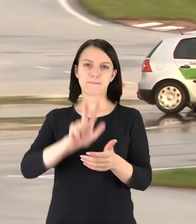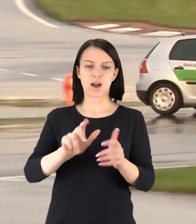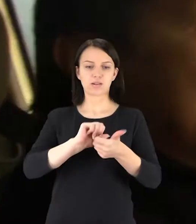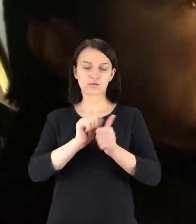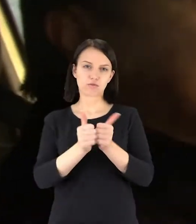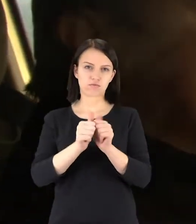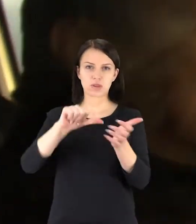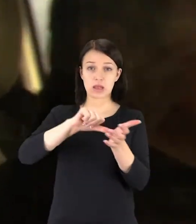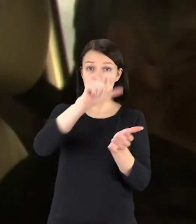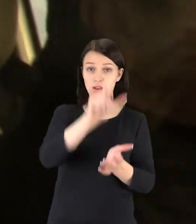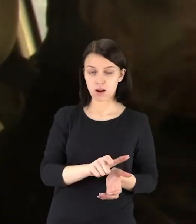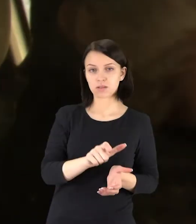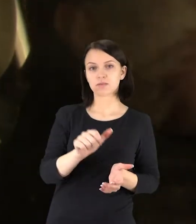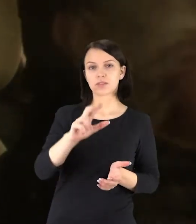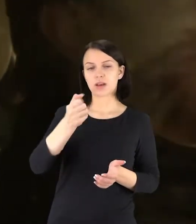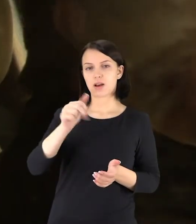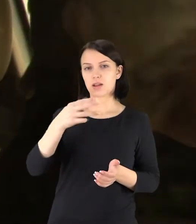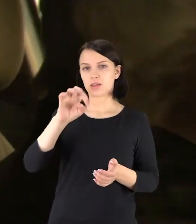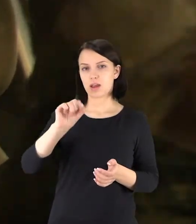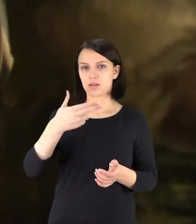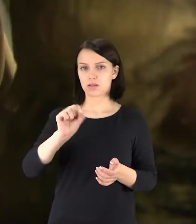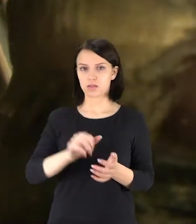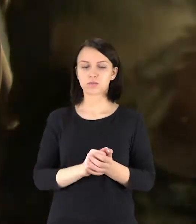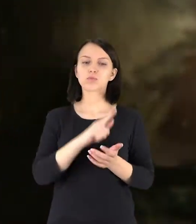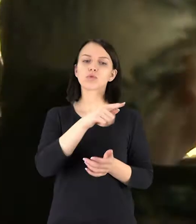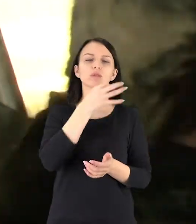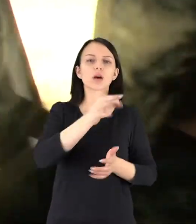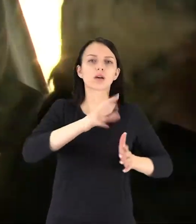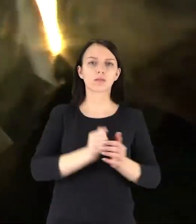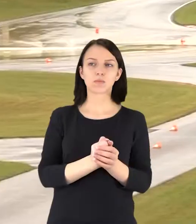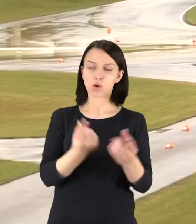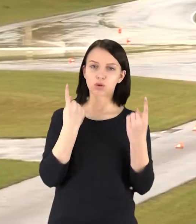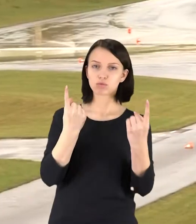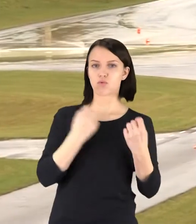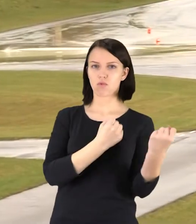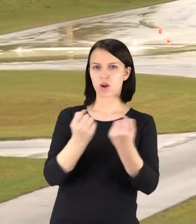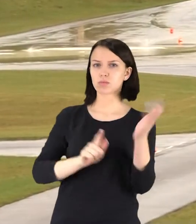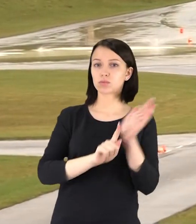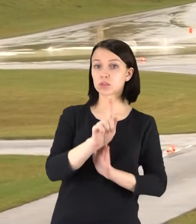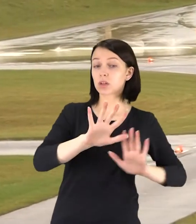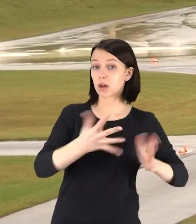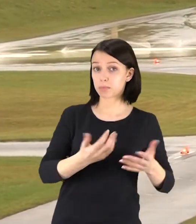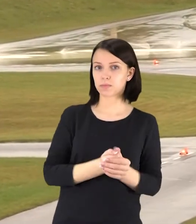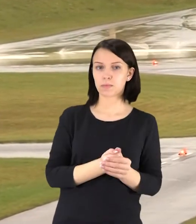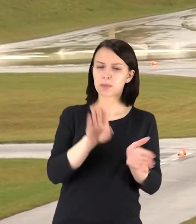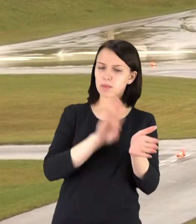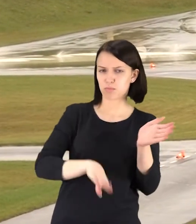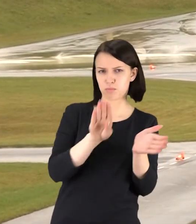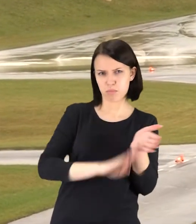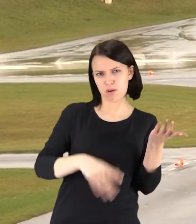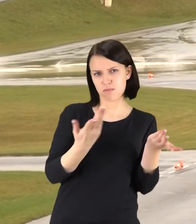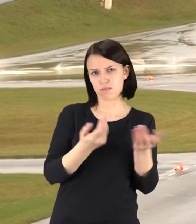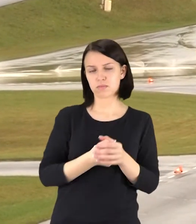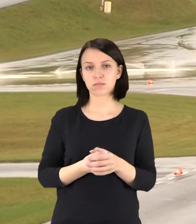rekordininkas Dakaro ralių lenktynininkas Antanas Juknevičius. Sportininkas sako, kad saugus vairaimas prasideda nuo paprastų ir